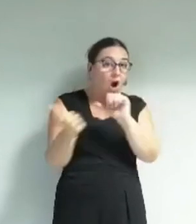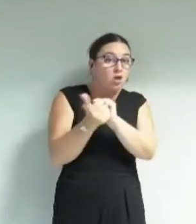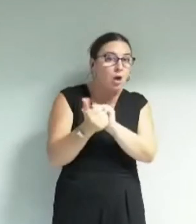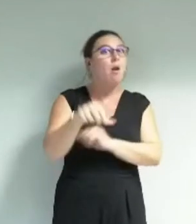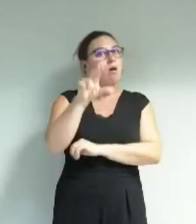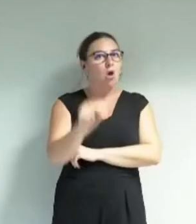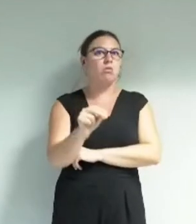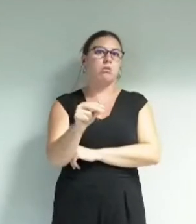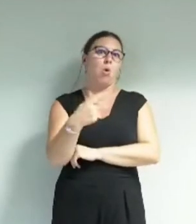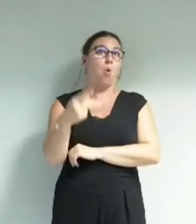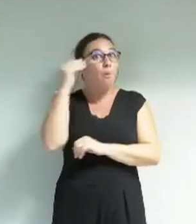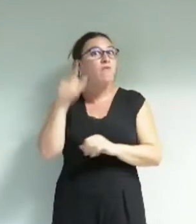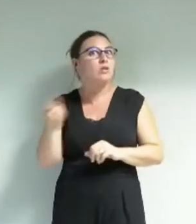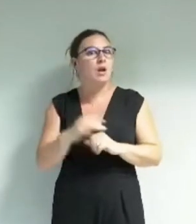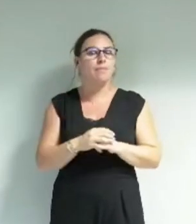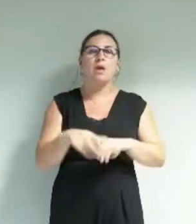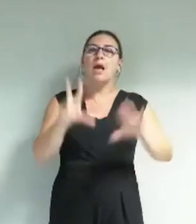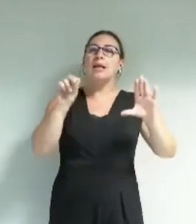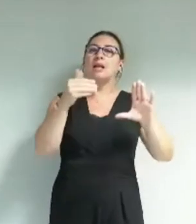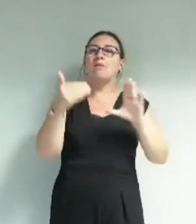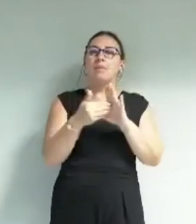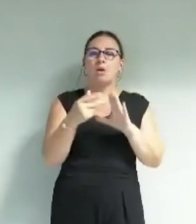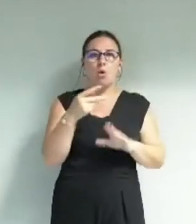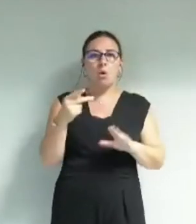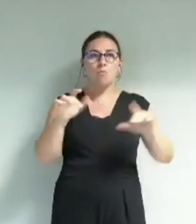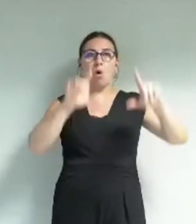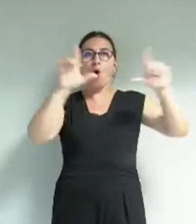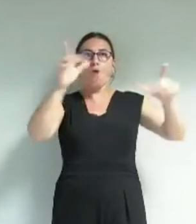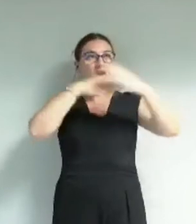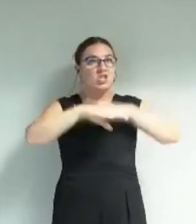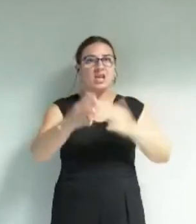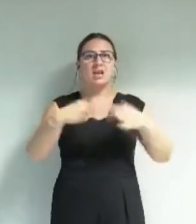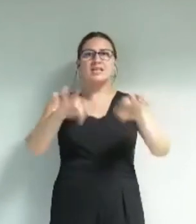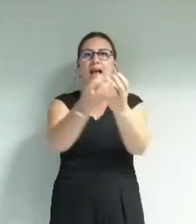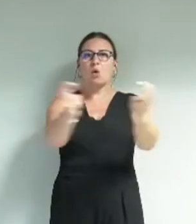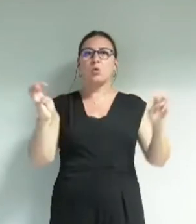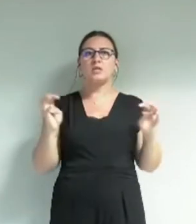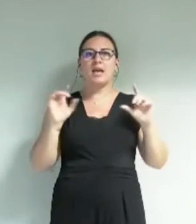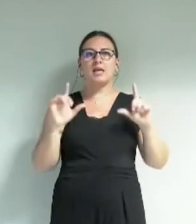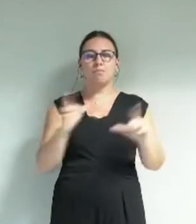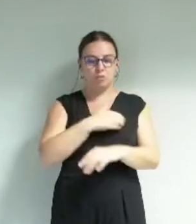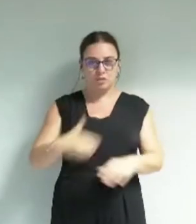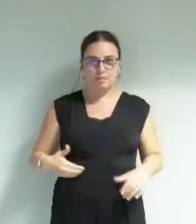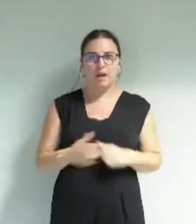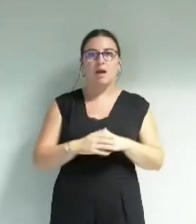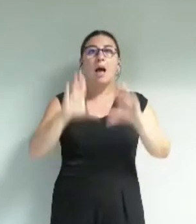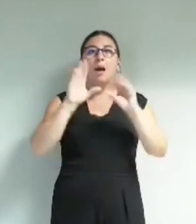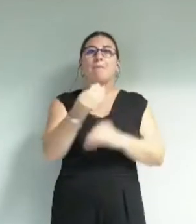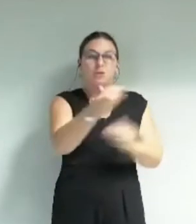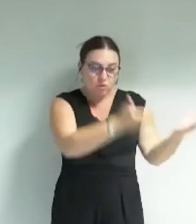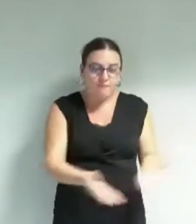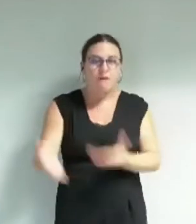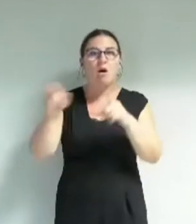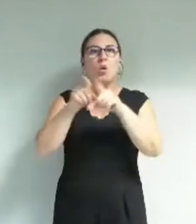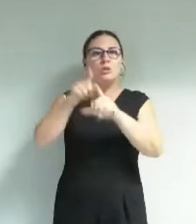professionnels 80 000 euros pour une oeuvre dans la salle du conseil municipal l'appel à projet Place aux enfants pour que les crédits d